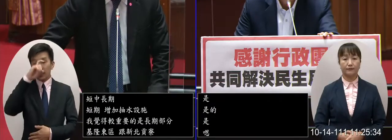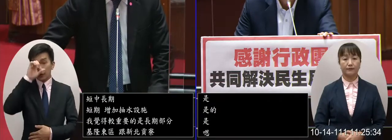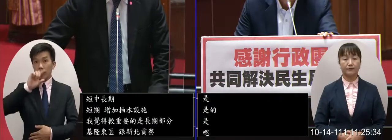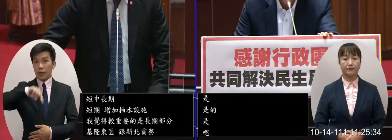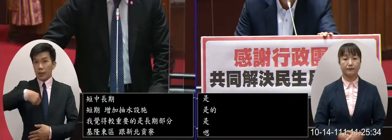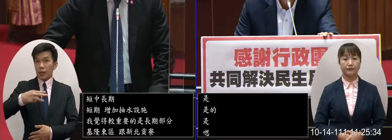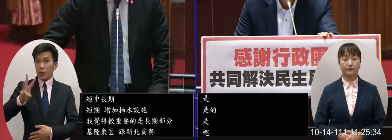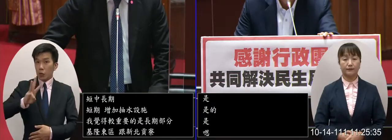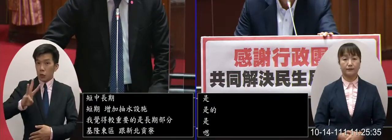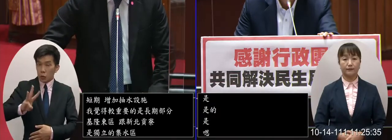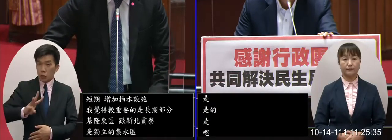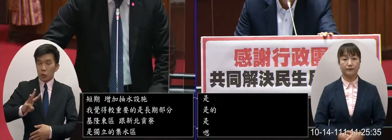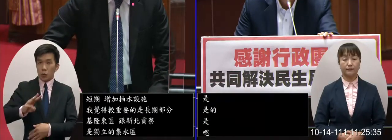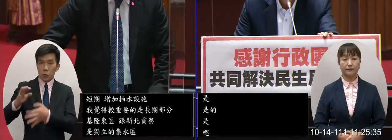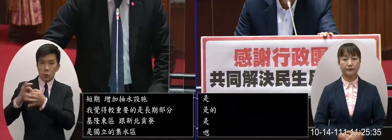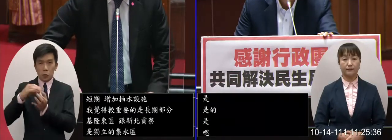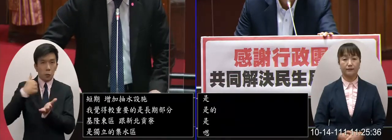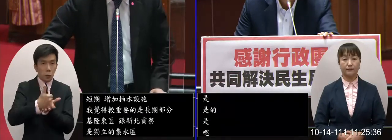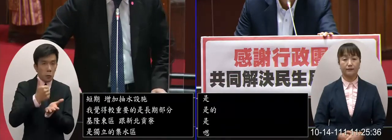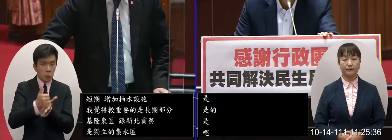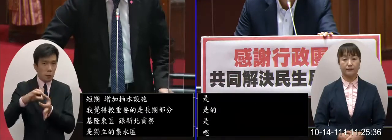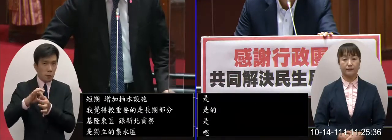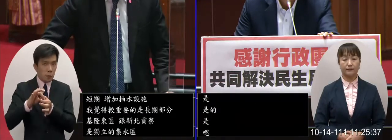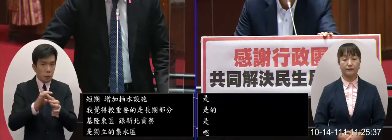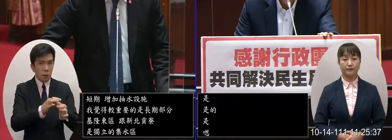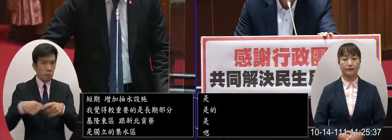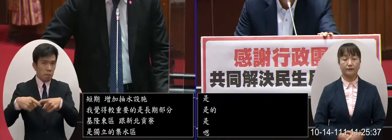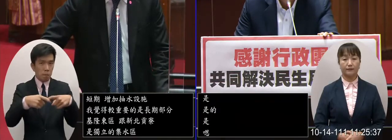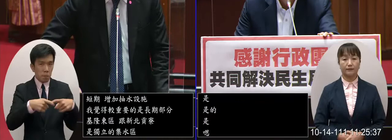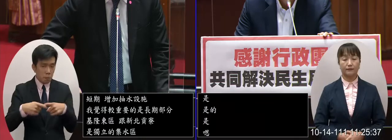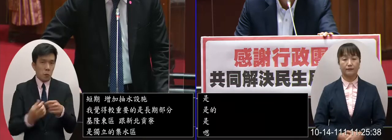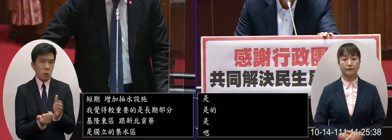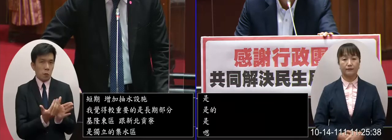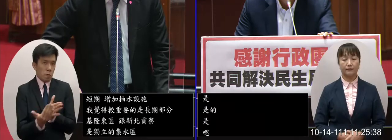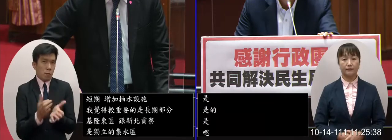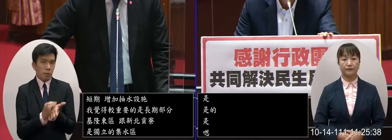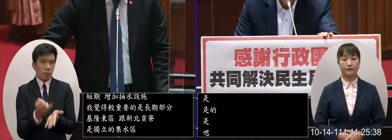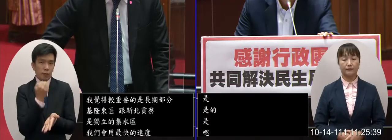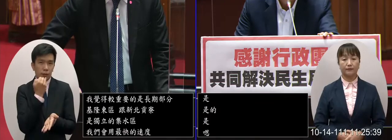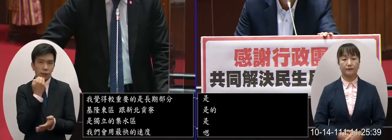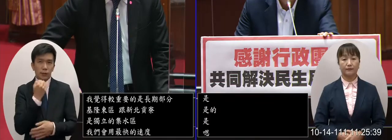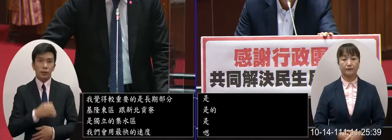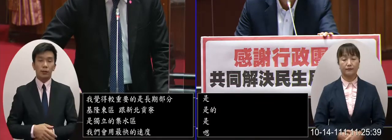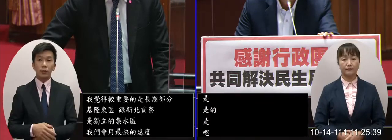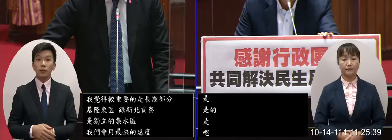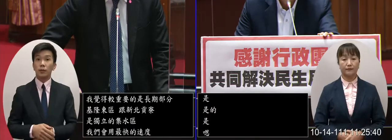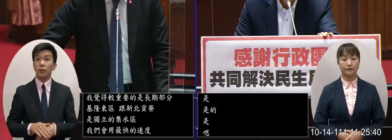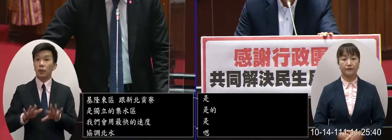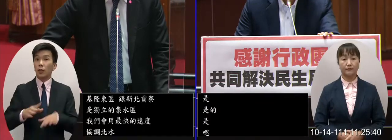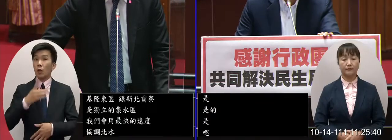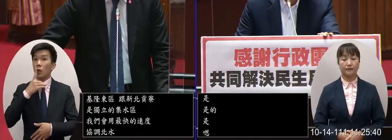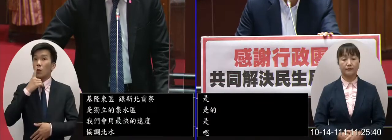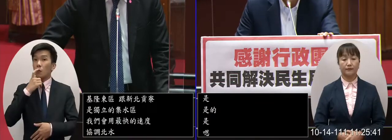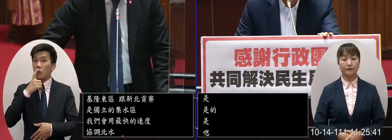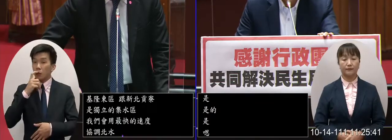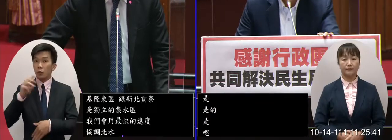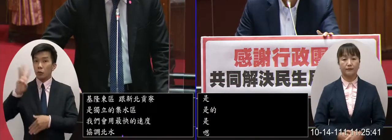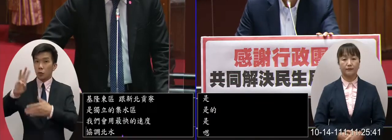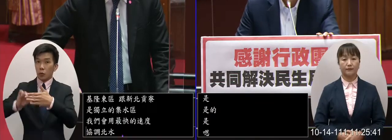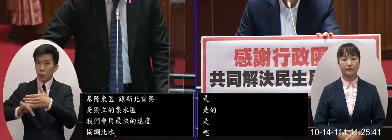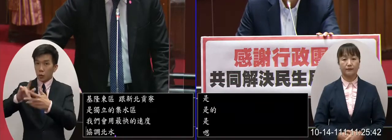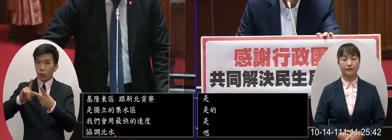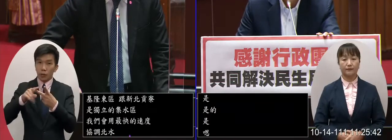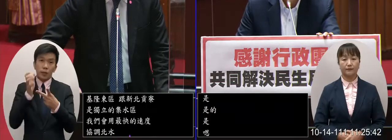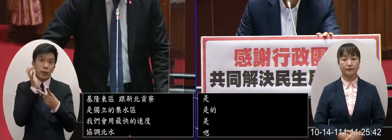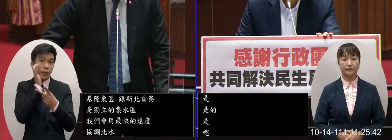給水的部分能夠連通起來能夠做備員那因為我們現在已經把翡翠跟石門的互